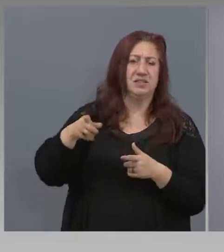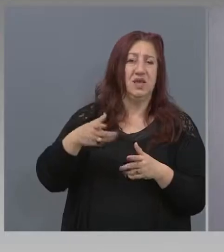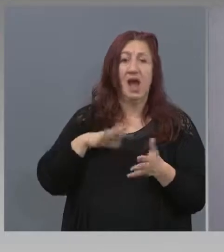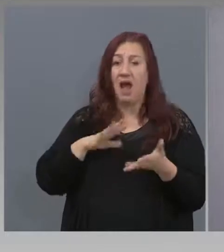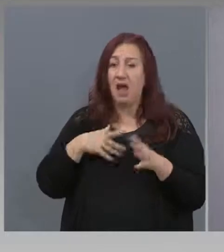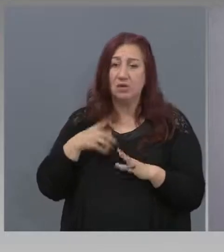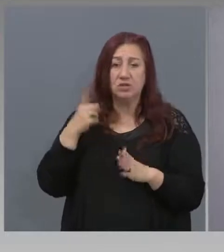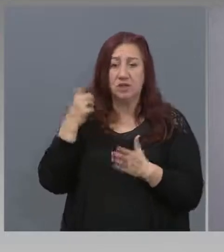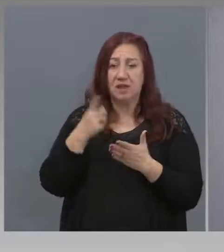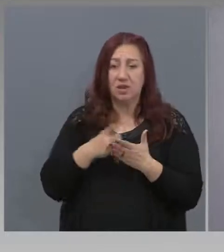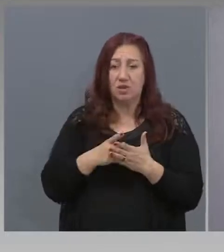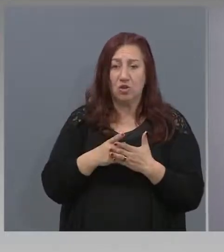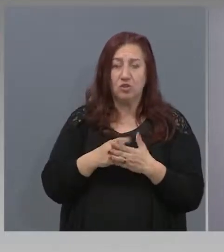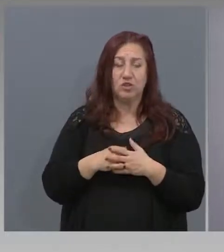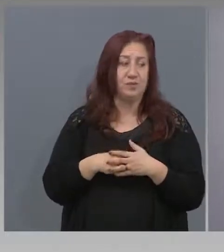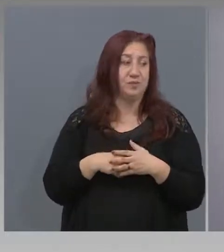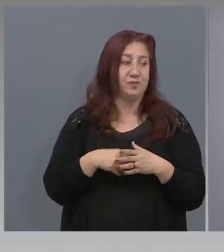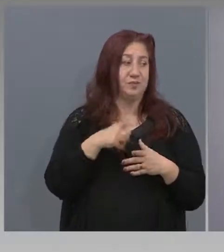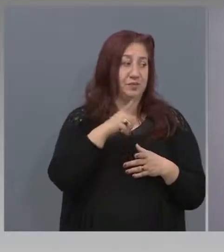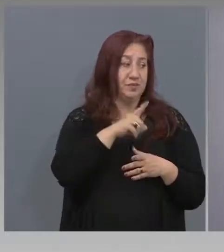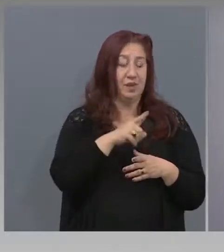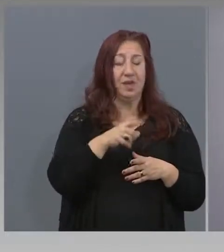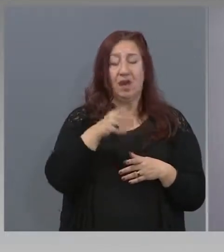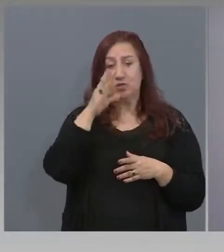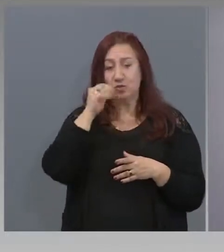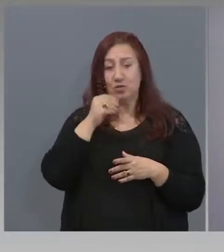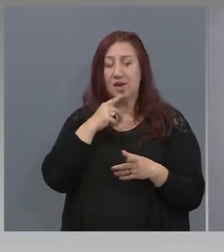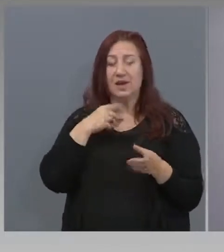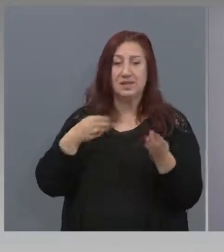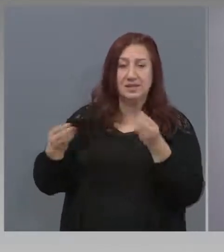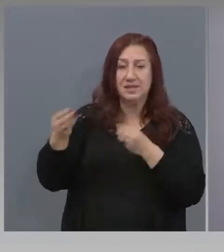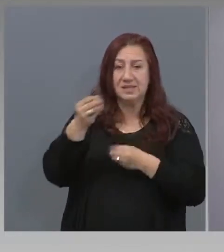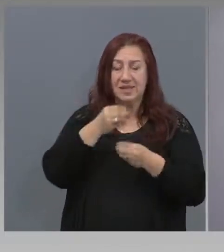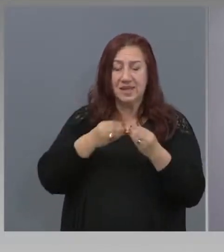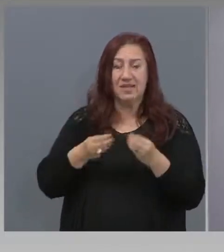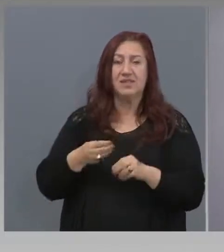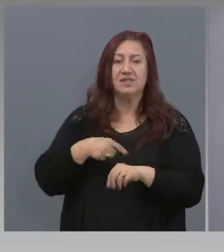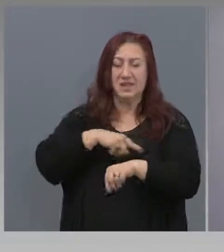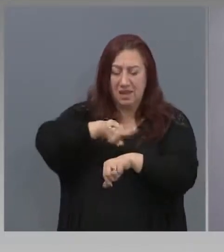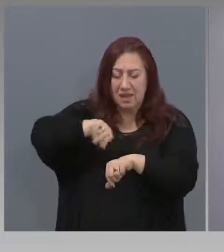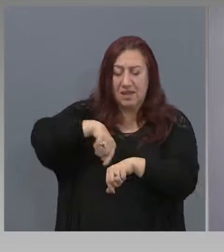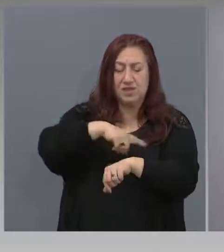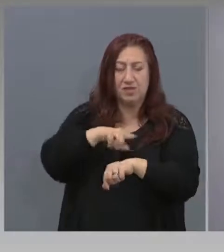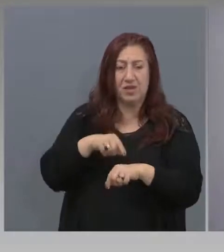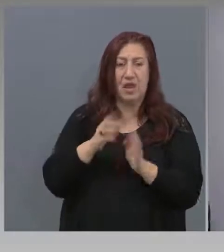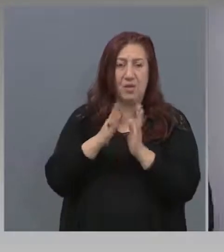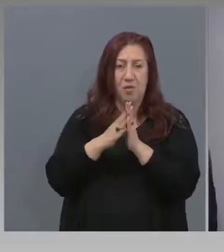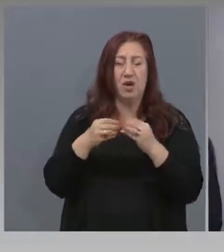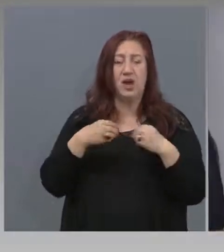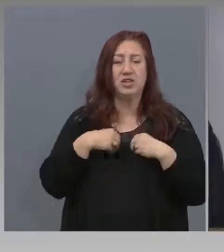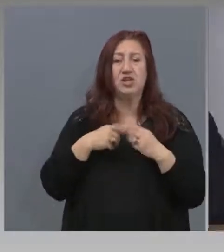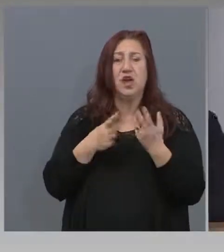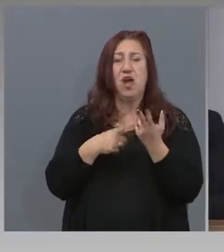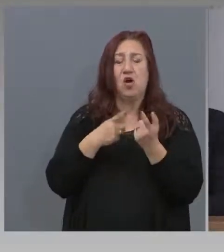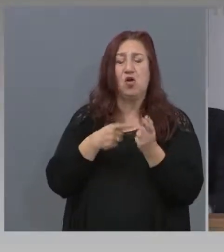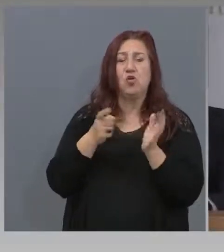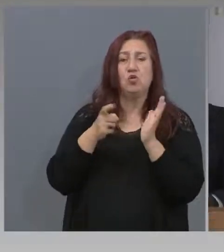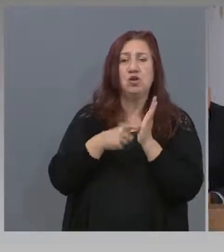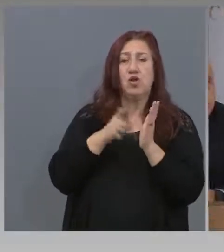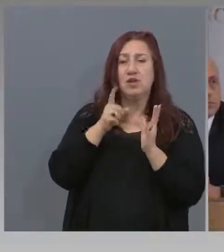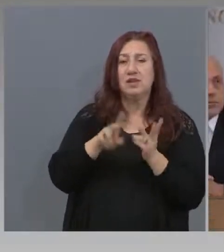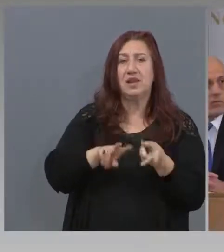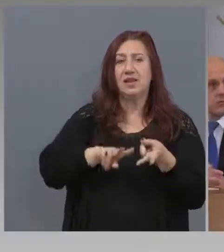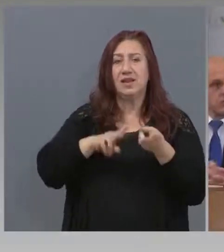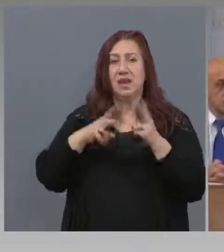Господа, заседавали сте часове наред. Моля да кажете, колко закона трябва да се променят, тъй като има и социални мерки, които трябва да